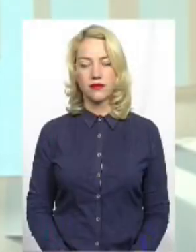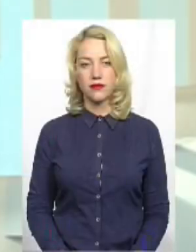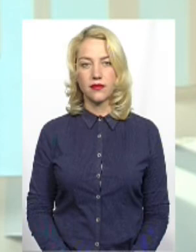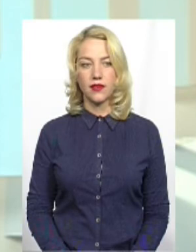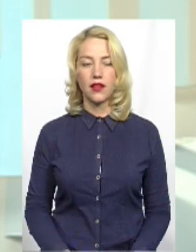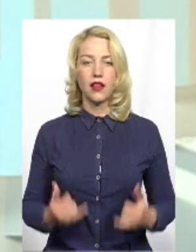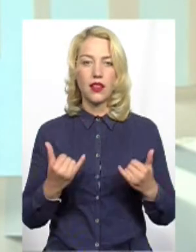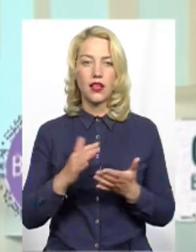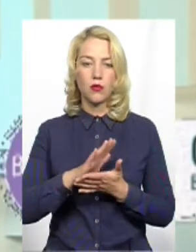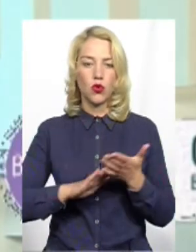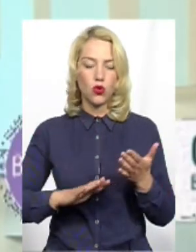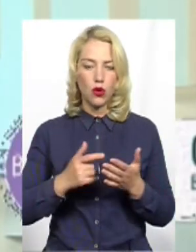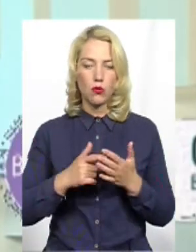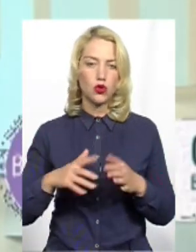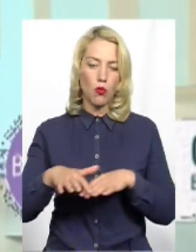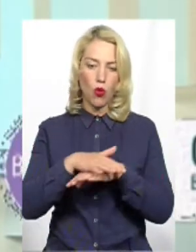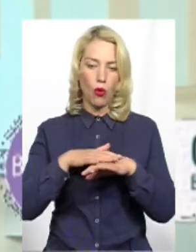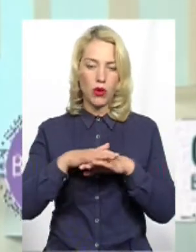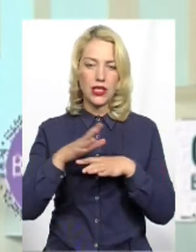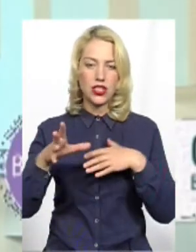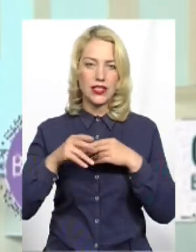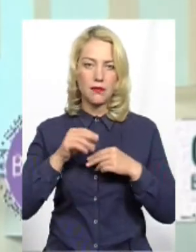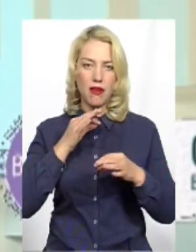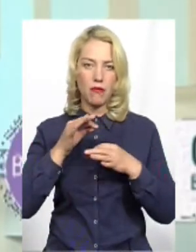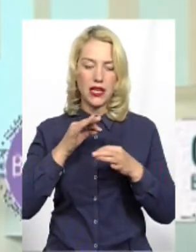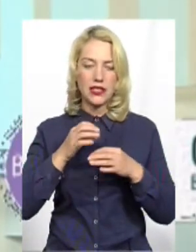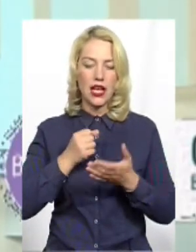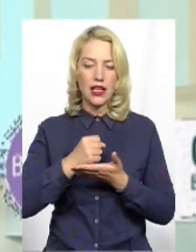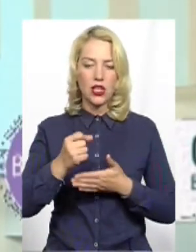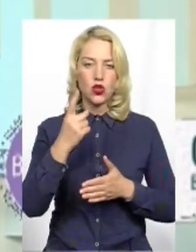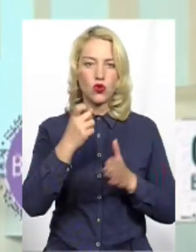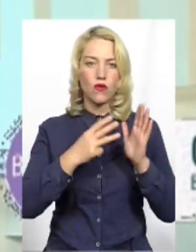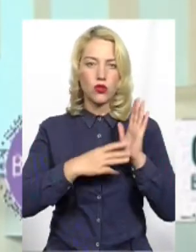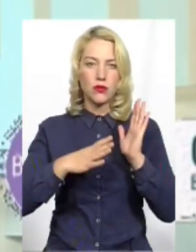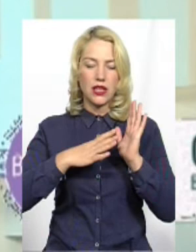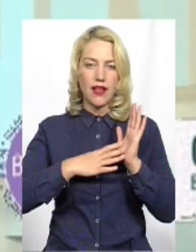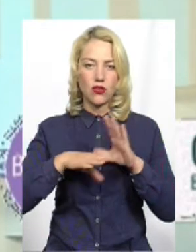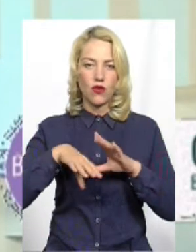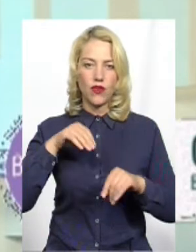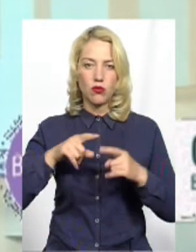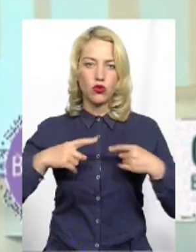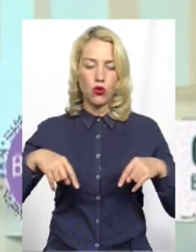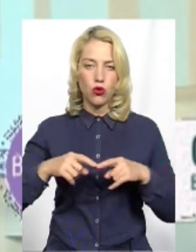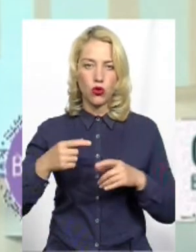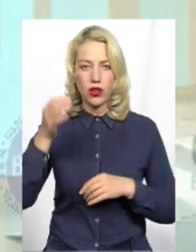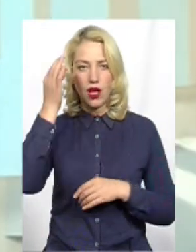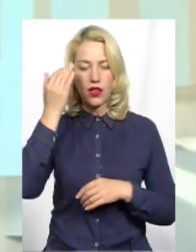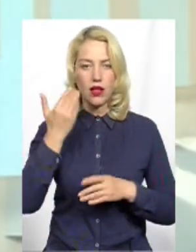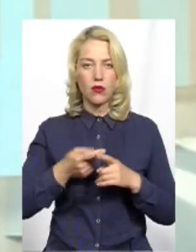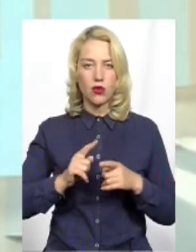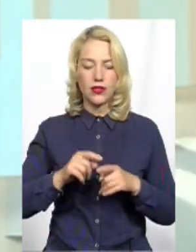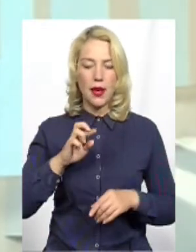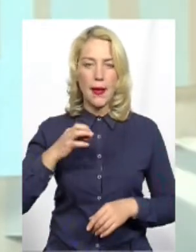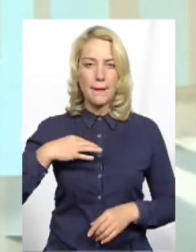Нині продовжуємо публічні співбесіди із кандидатами від 189-го виборчого округу. Нагадаю, його межі – це